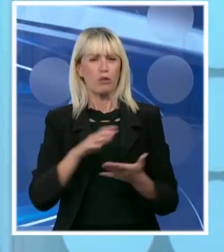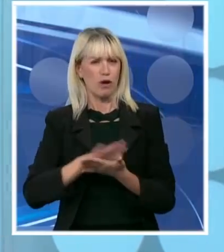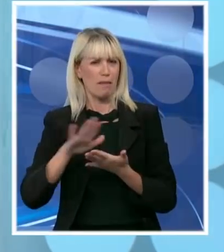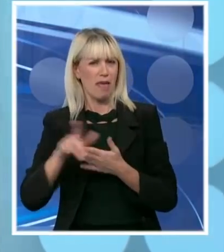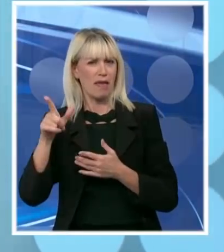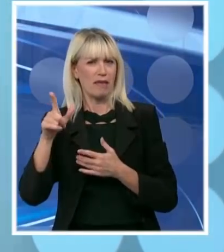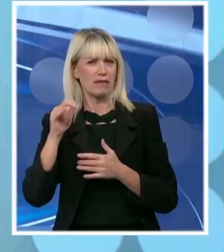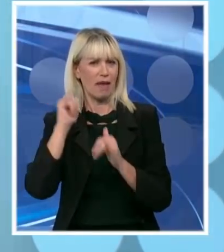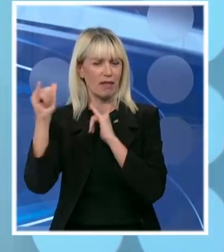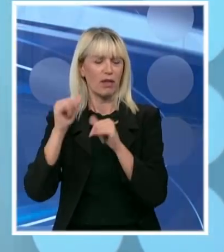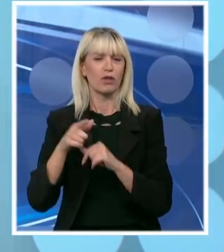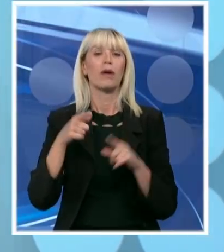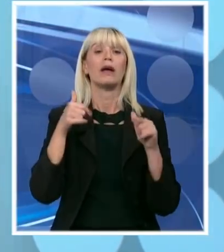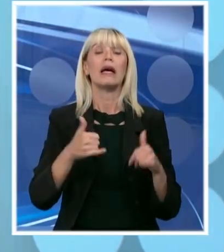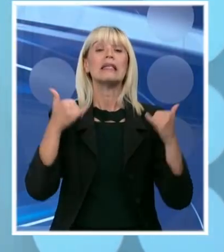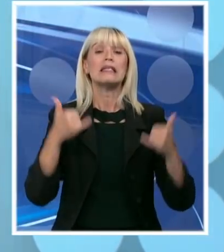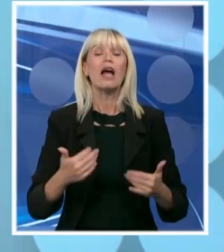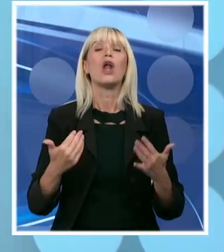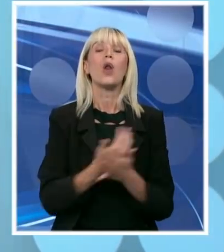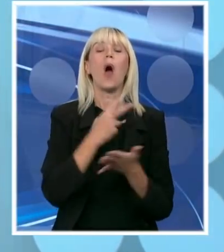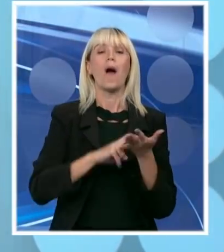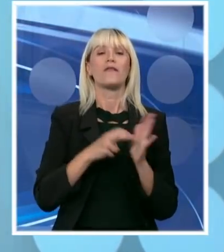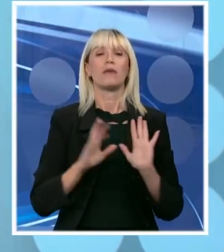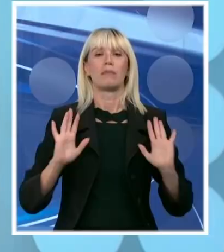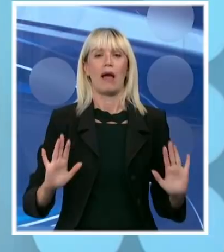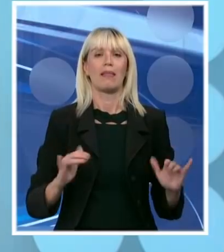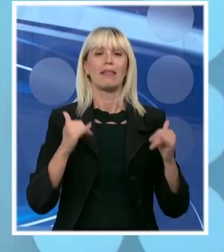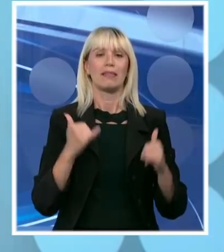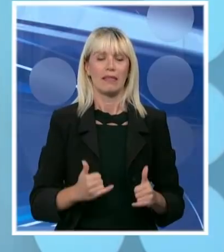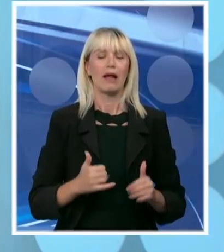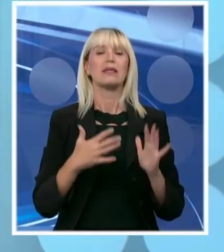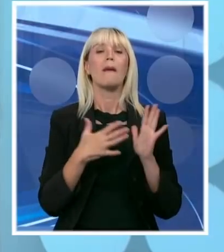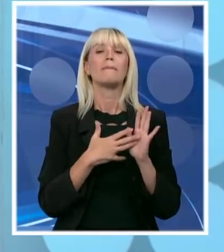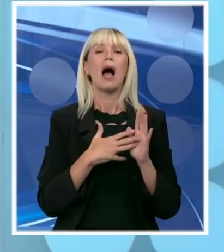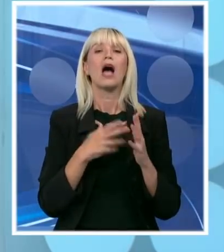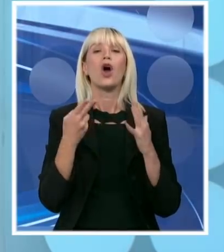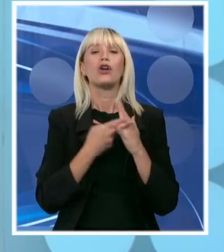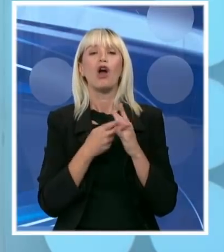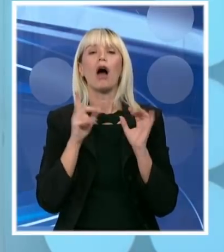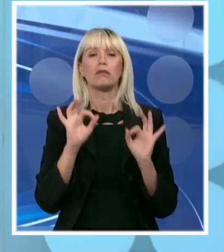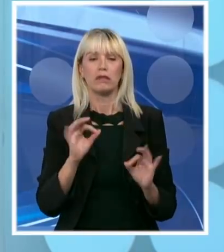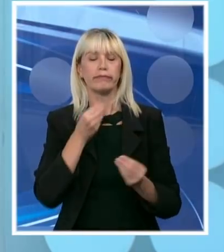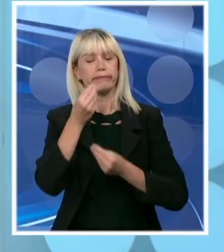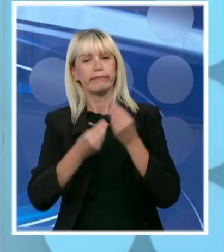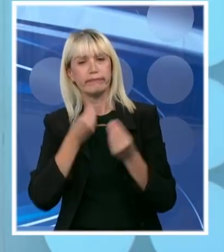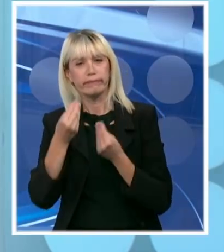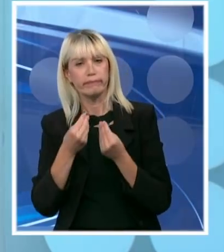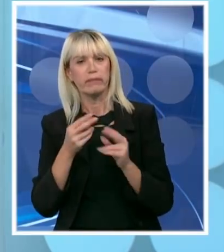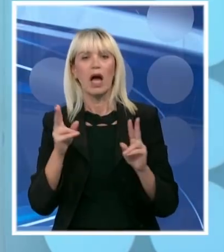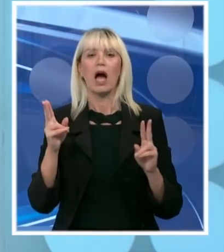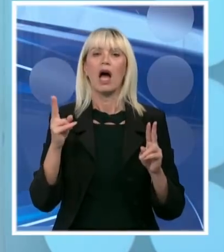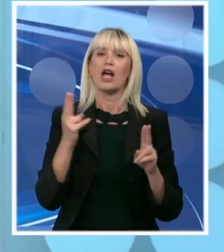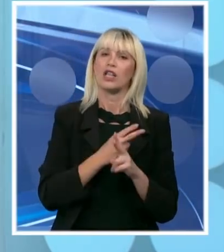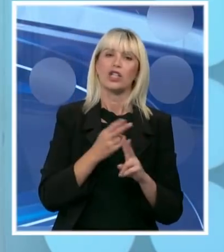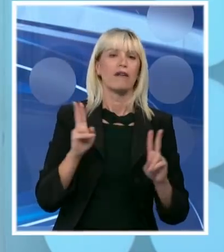pričamo o novim merama. Potpuno o novim merama. Danas je Marko Čadeži, hvala mu na tome, bio vrlo korektan i govorio o tome da država ne može više